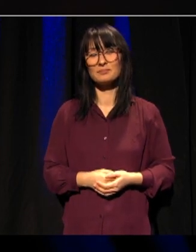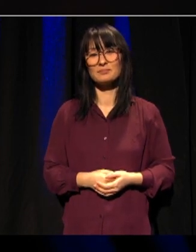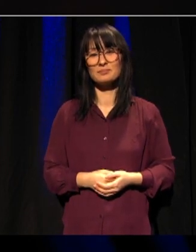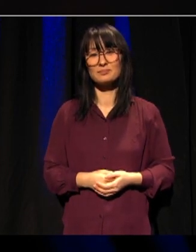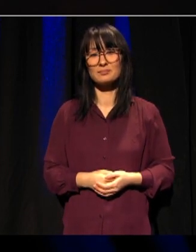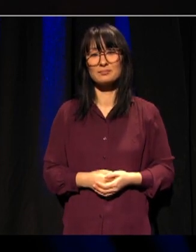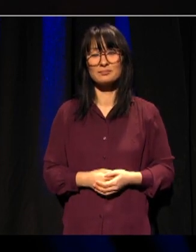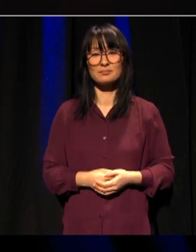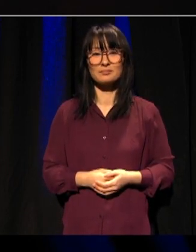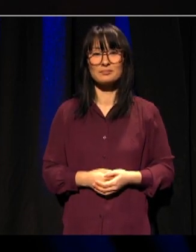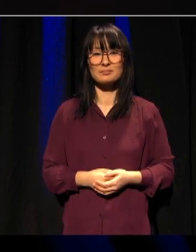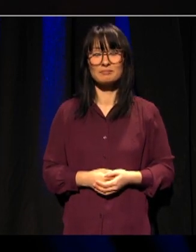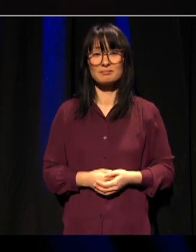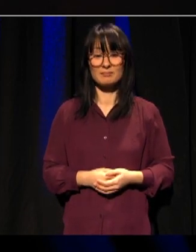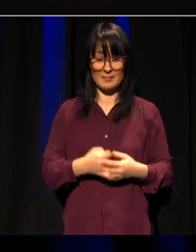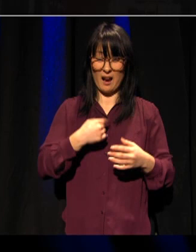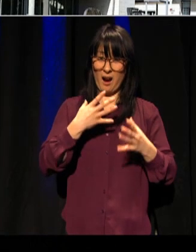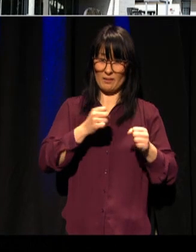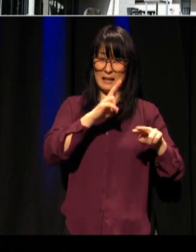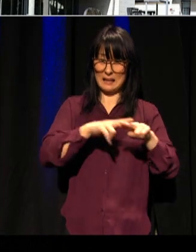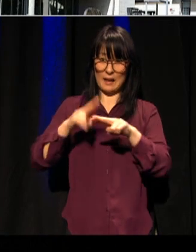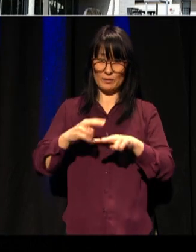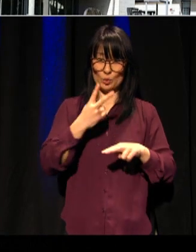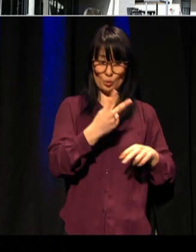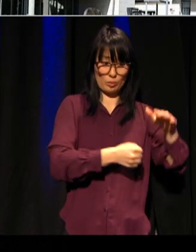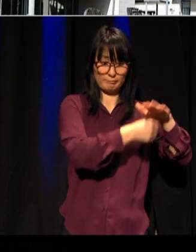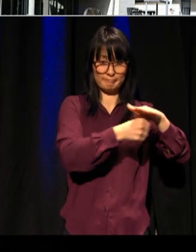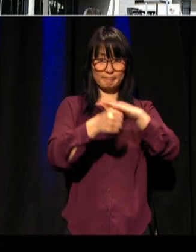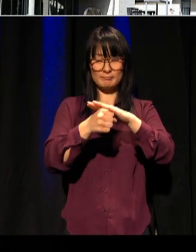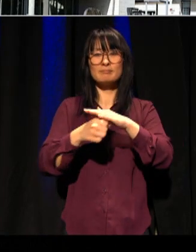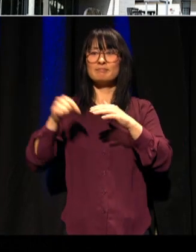Den tredje bærebjelken er ett NTNU.